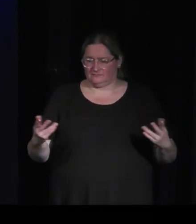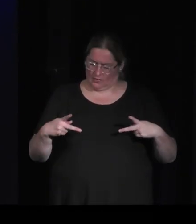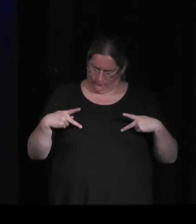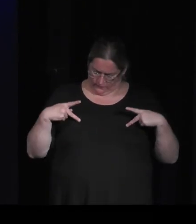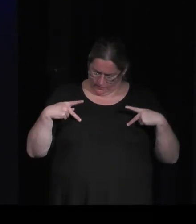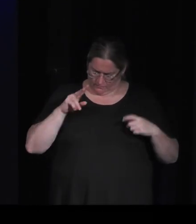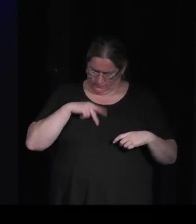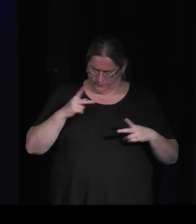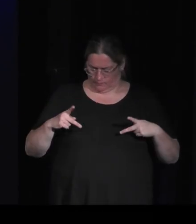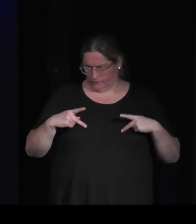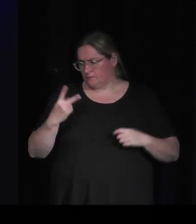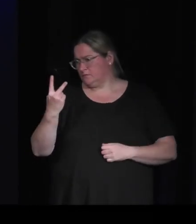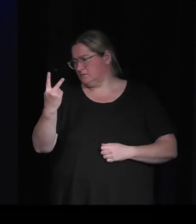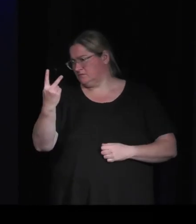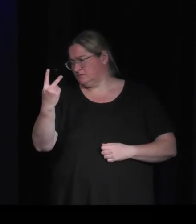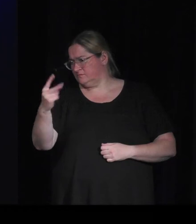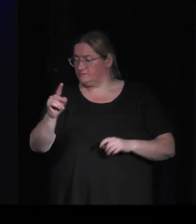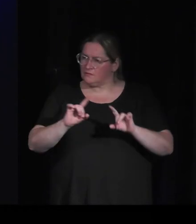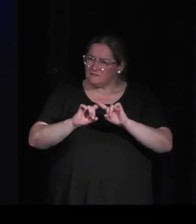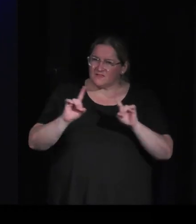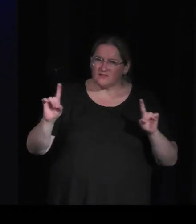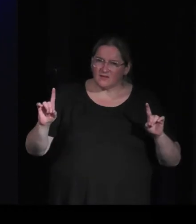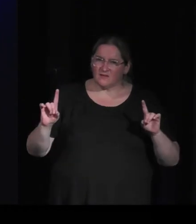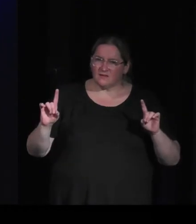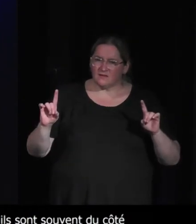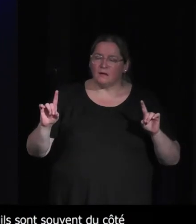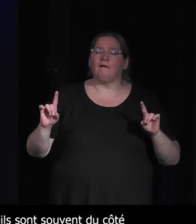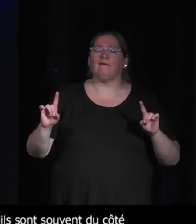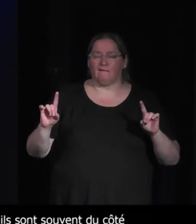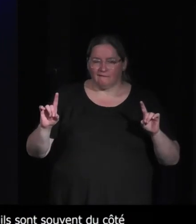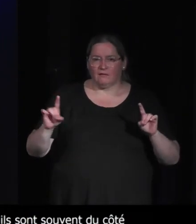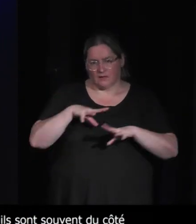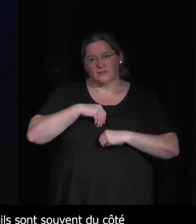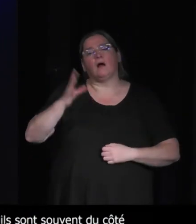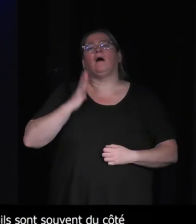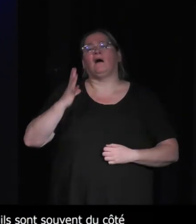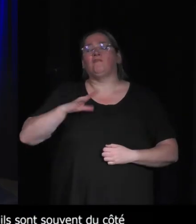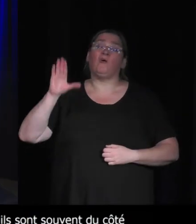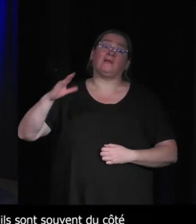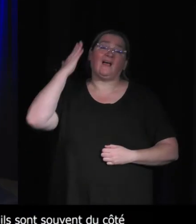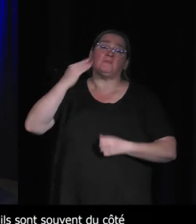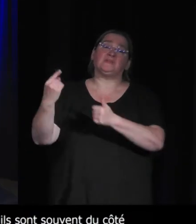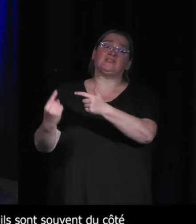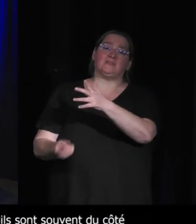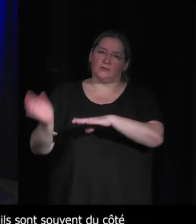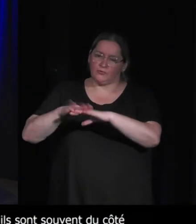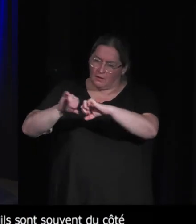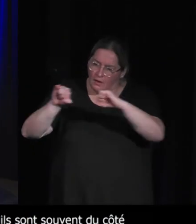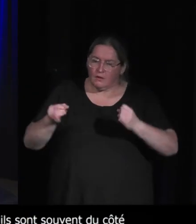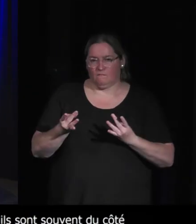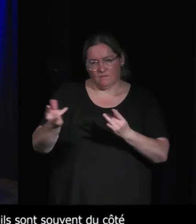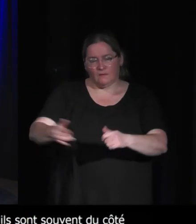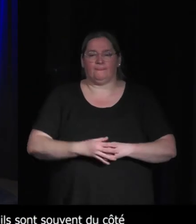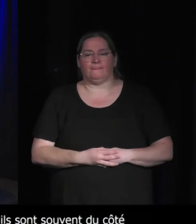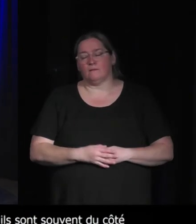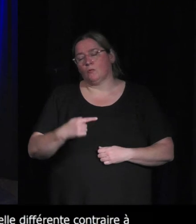différente de celle auxquelles on a été habitué par une culture simplificatrice des animaux William alors je ne vais pas refaire